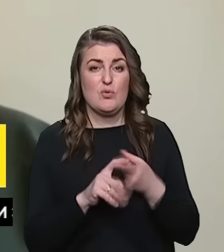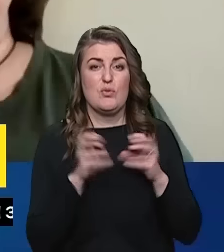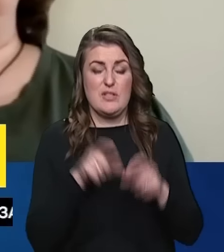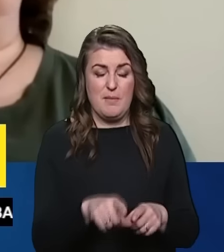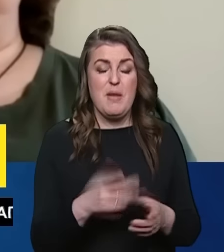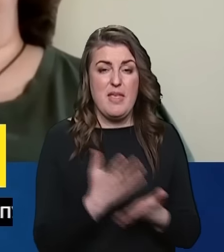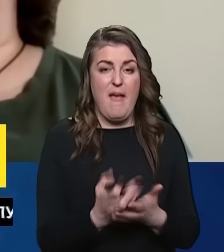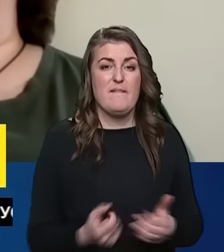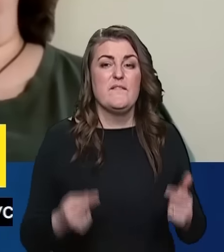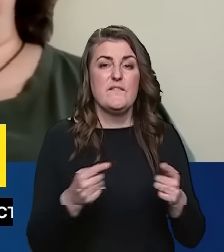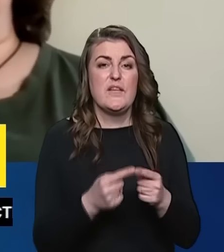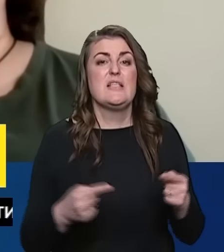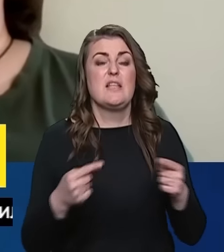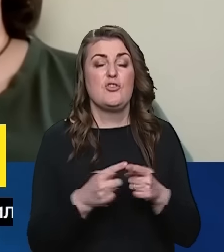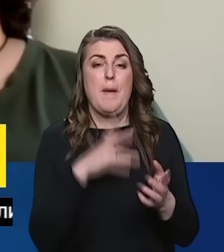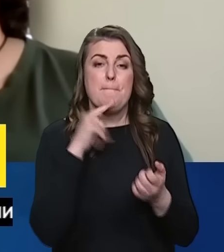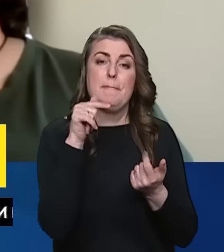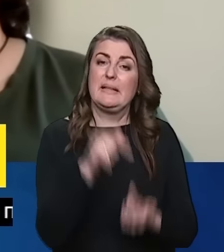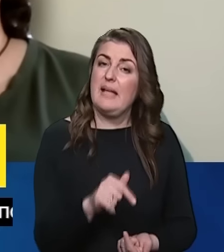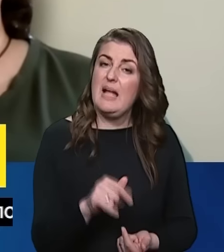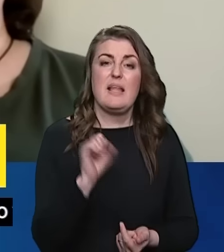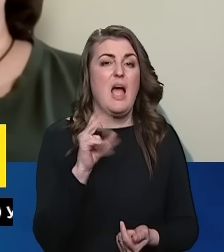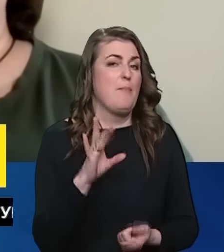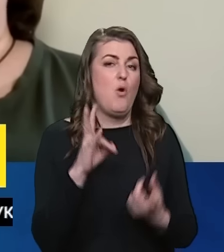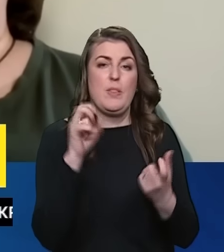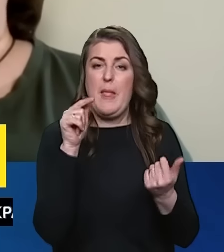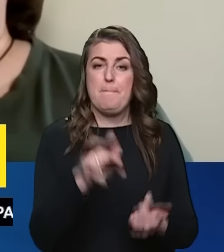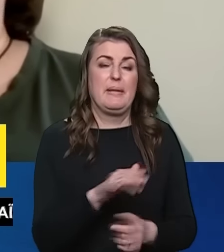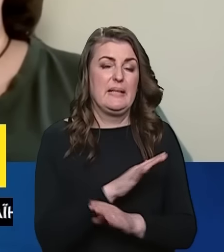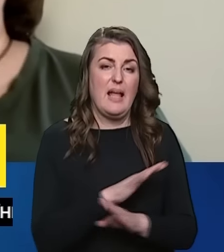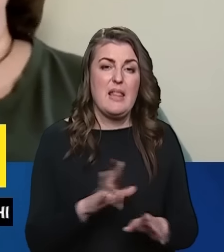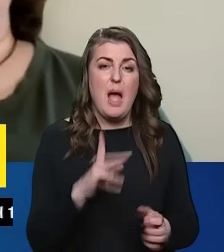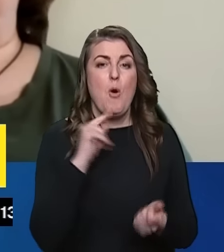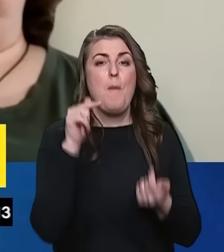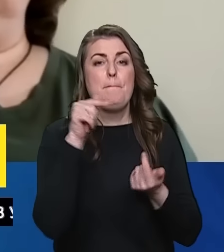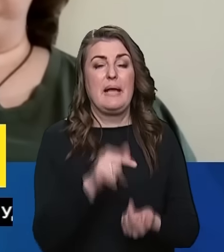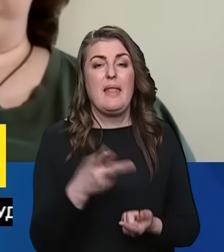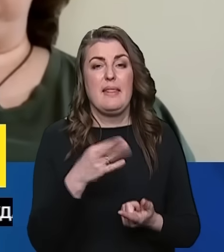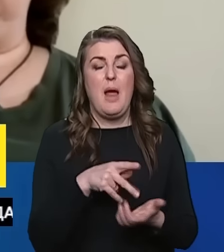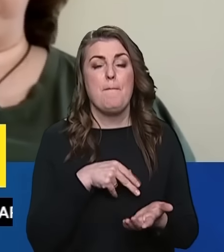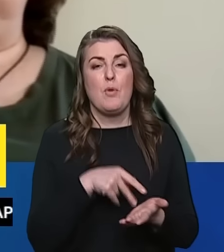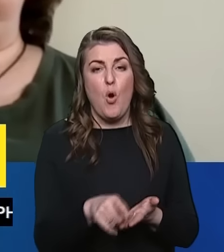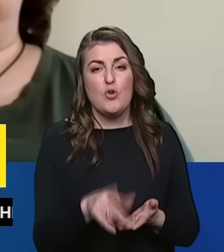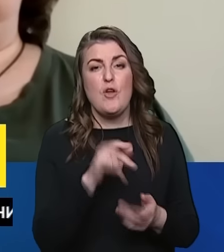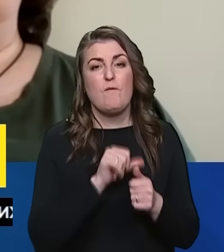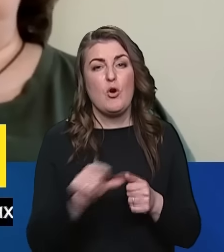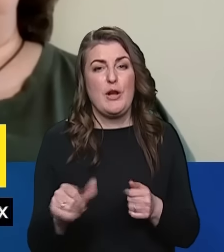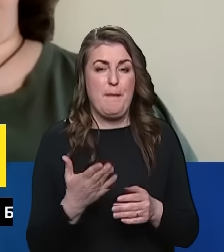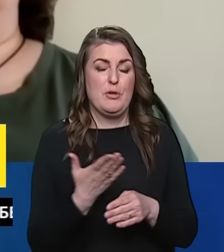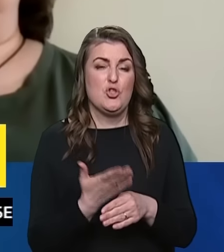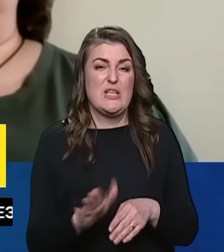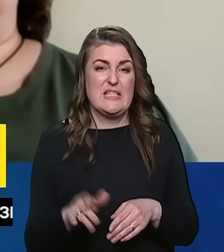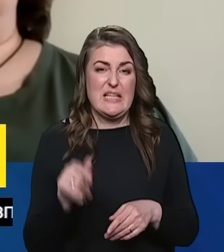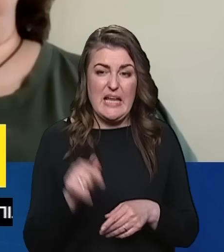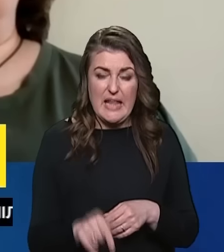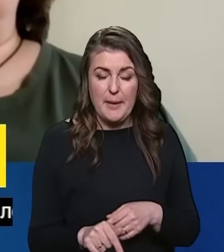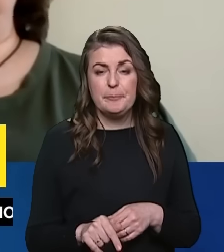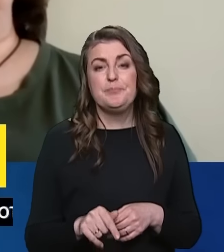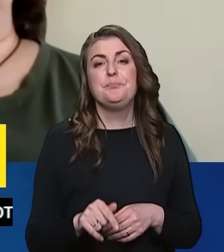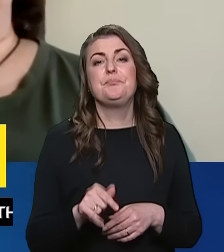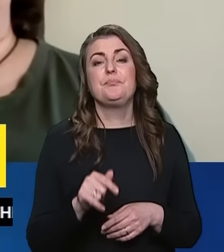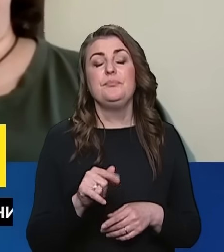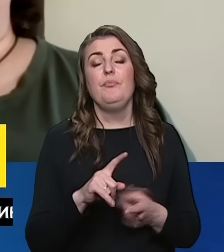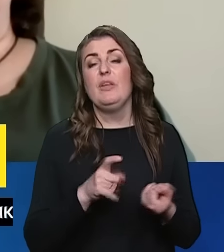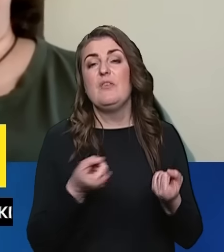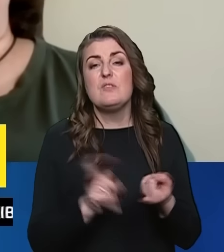цим йде визначення придатності або непридатності, або придатності для проходження в окремих частинах. Ще раз,